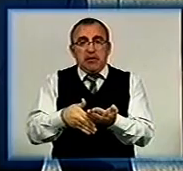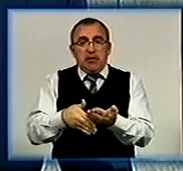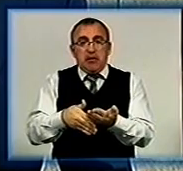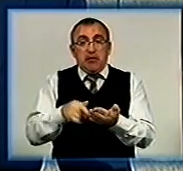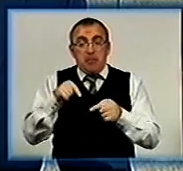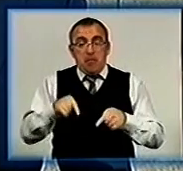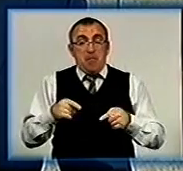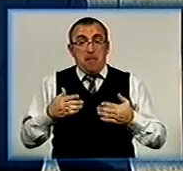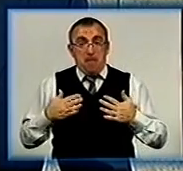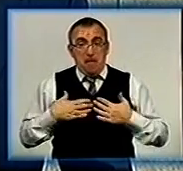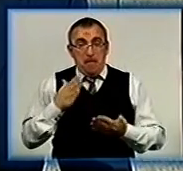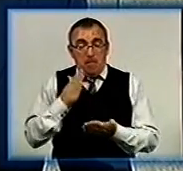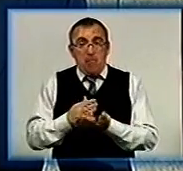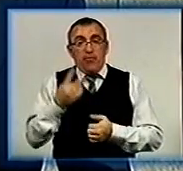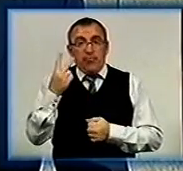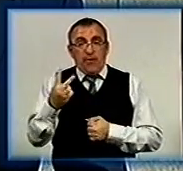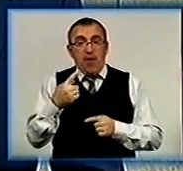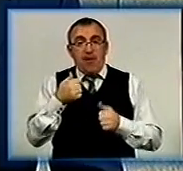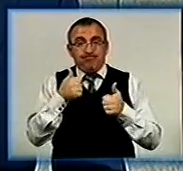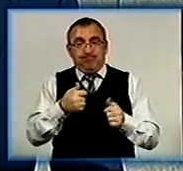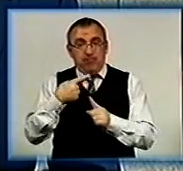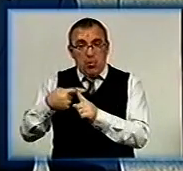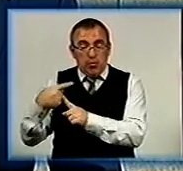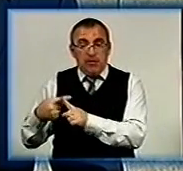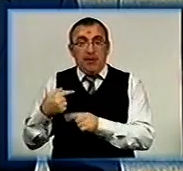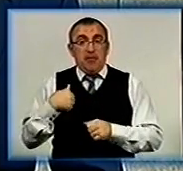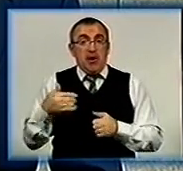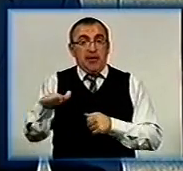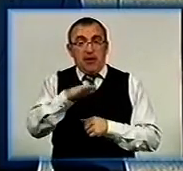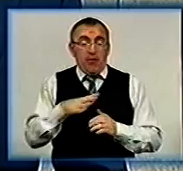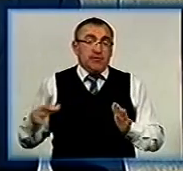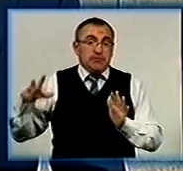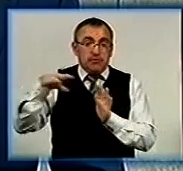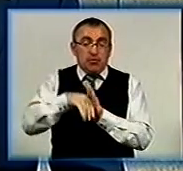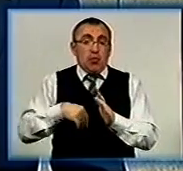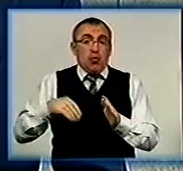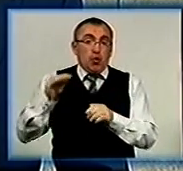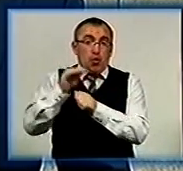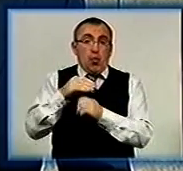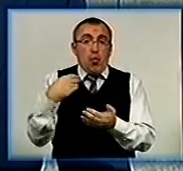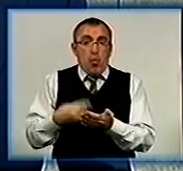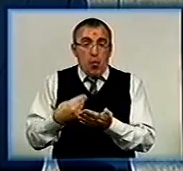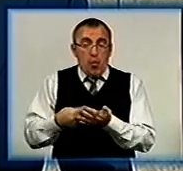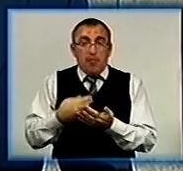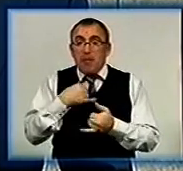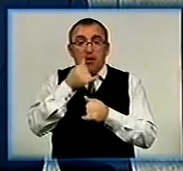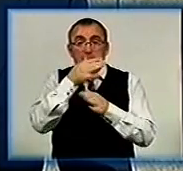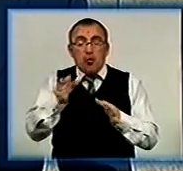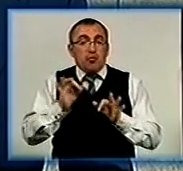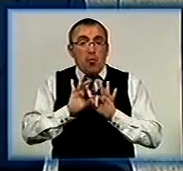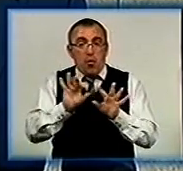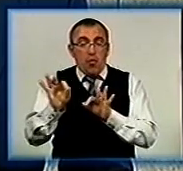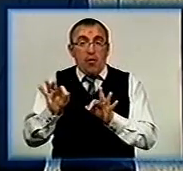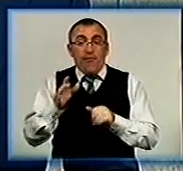Власне, ми тут маємо два позитиви. Перше – те, що ми на територію залучаємо додаткові кошти. І ми не можемо говорити